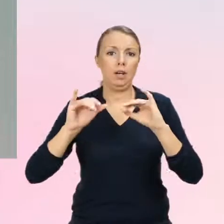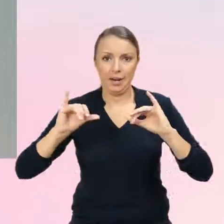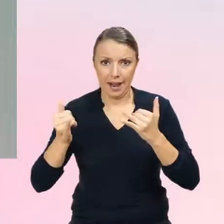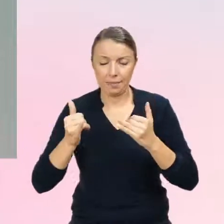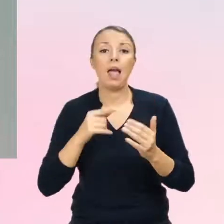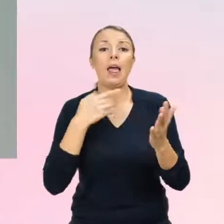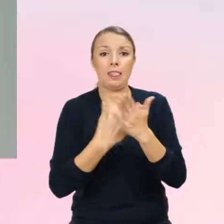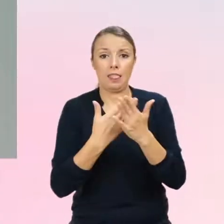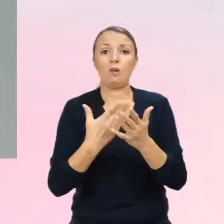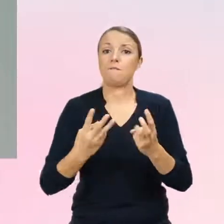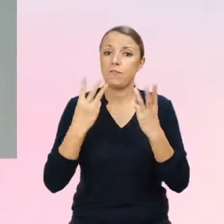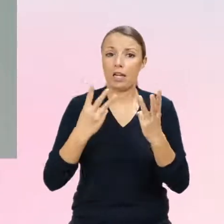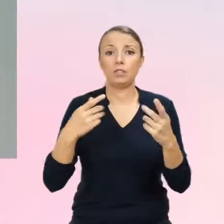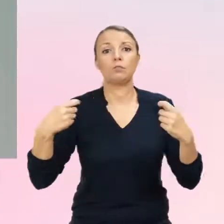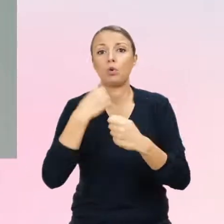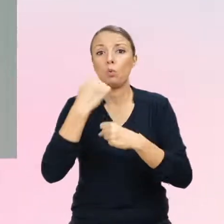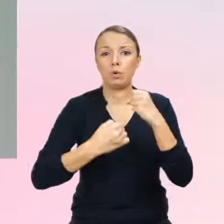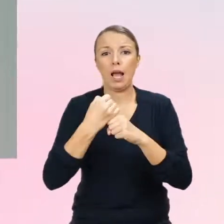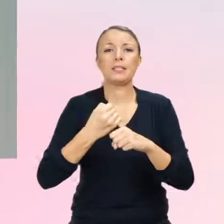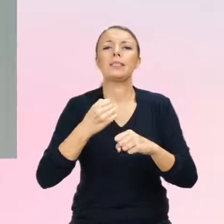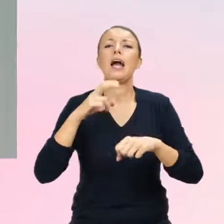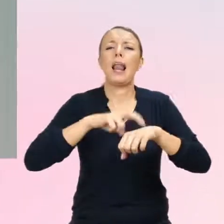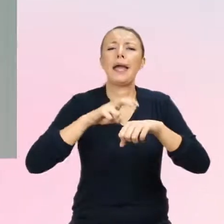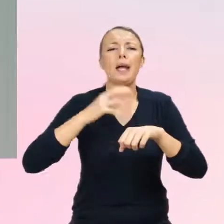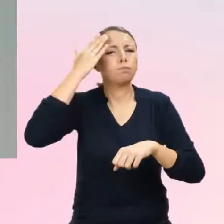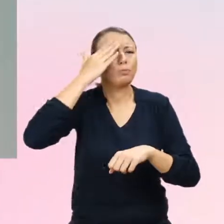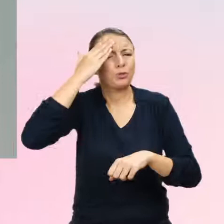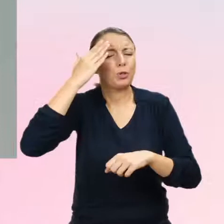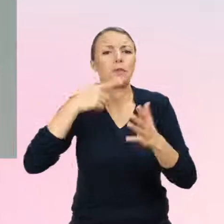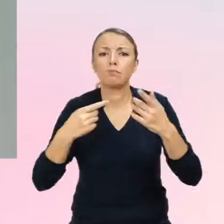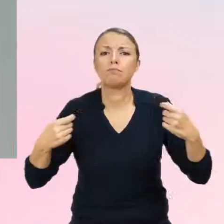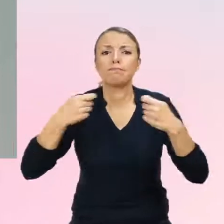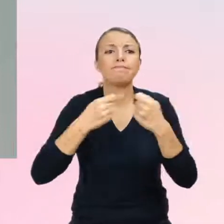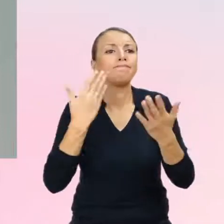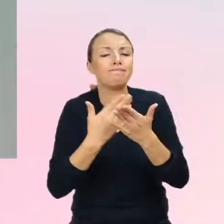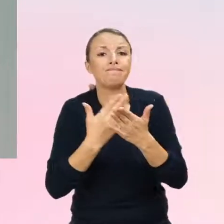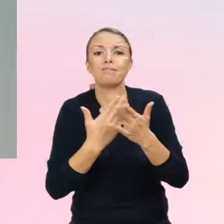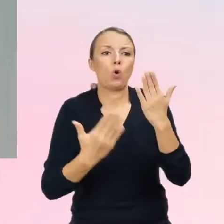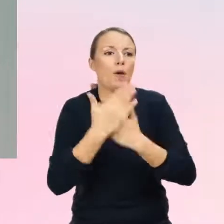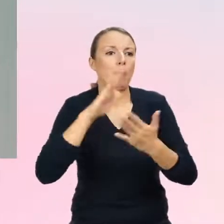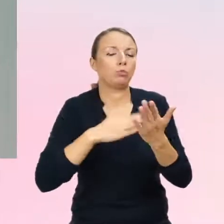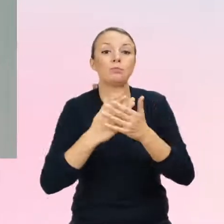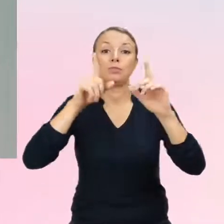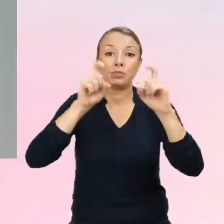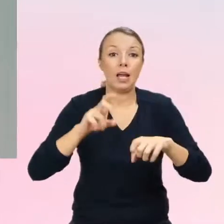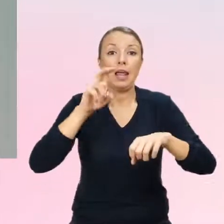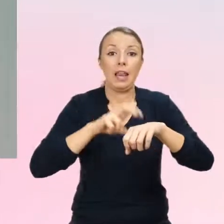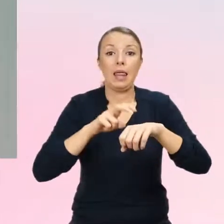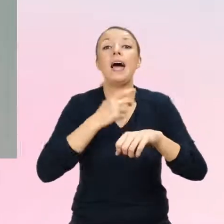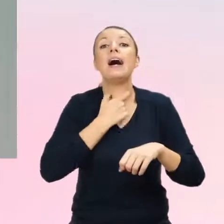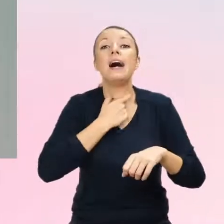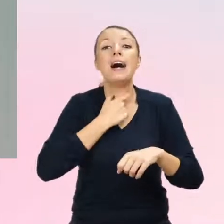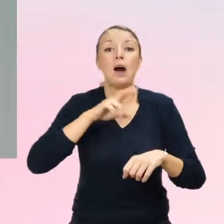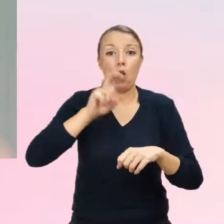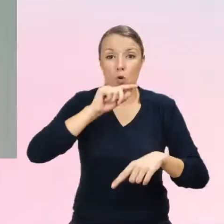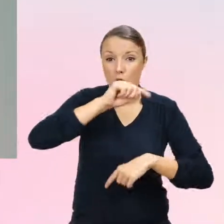żeby nie doszło do sytuacji, że mamy jakby oczekiwanie, że wprowadzenie leczenia endokrinologicznego jest tym, na które wszyscy